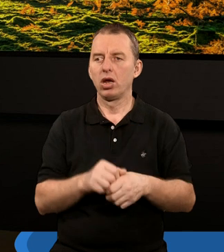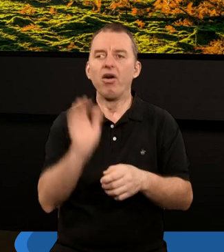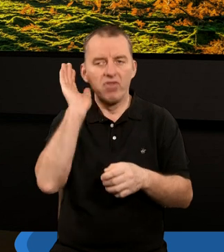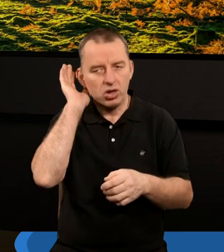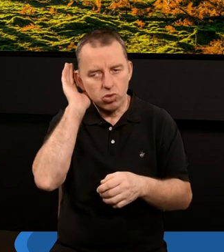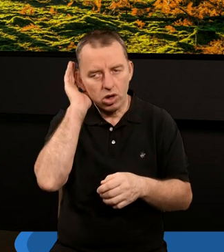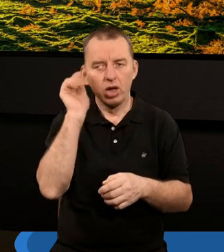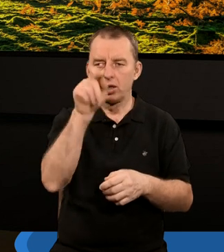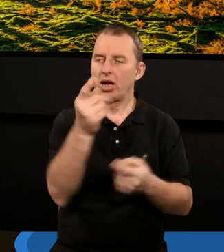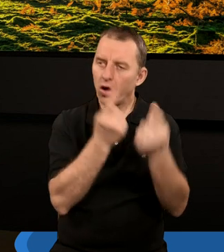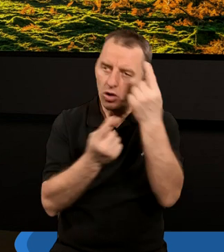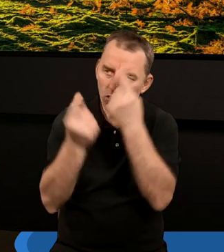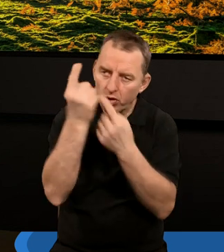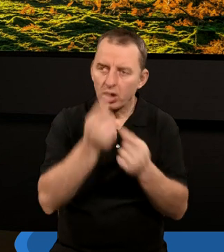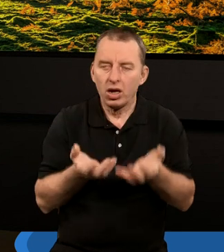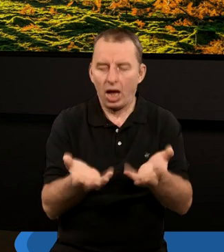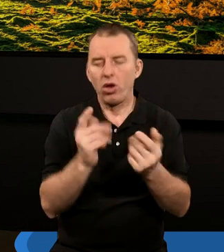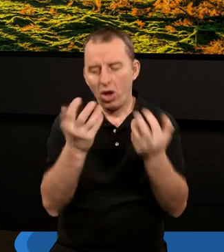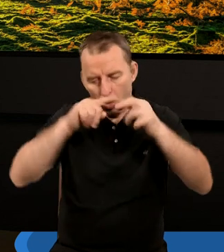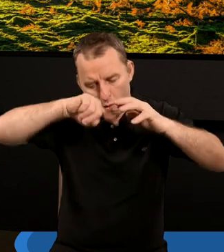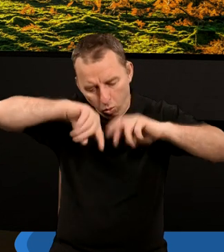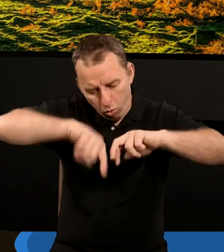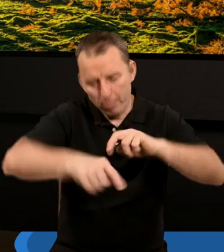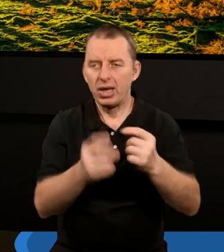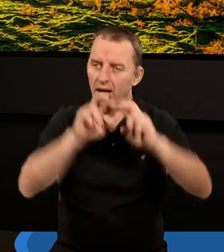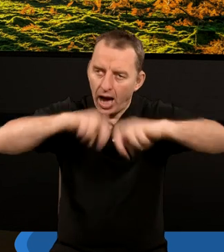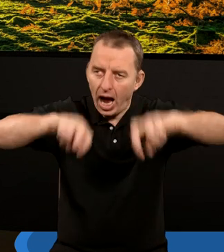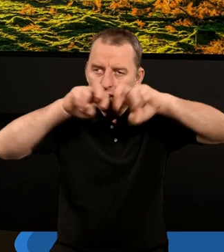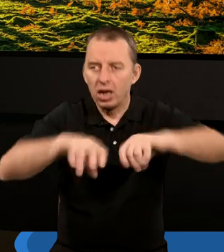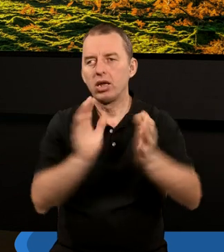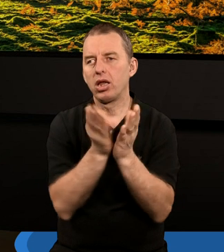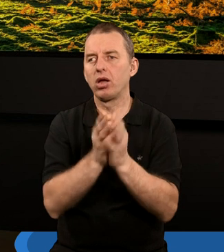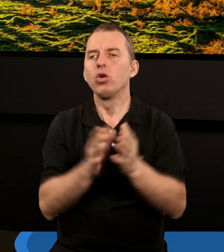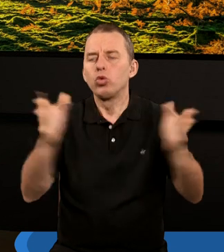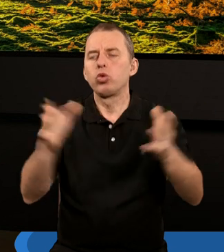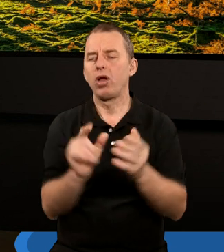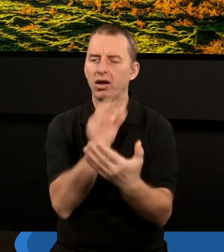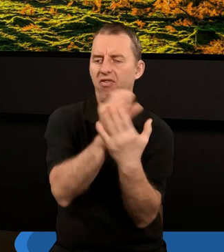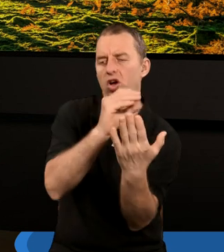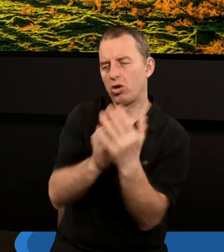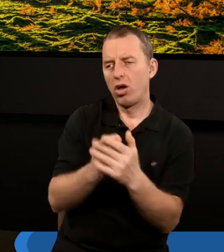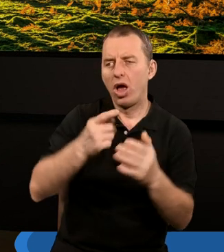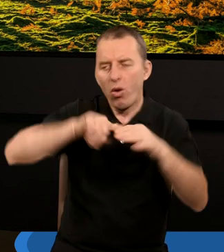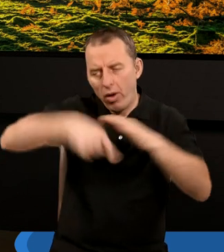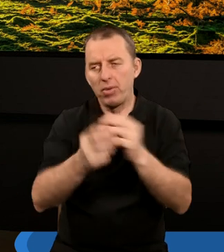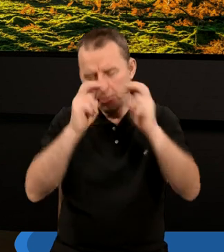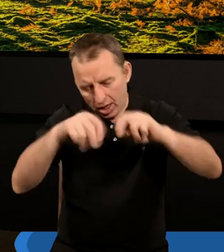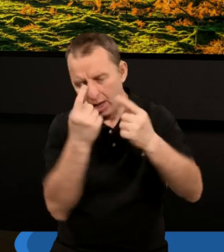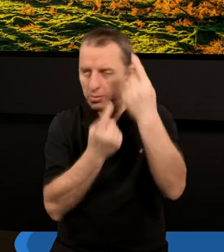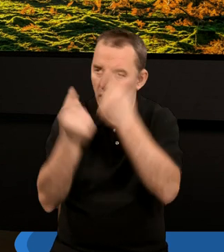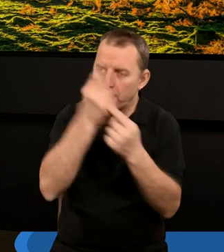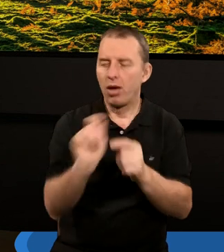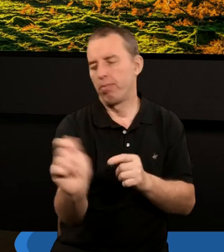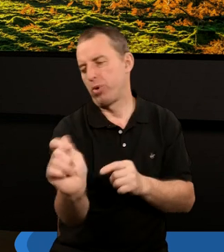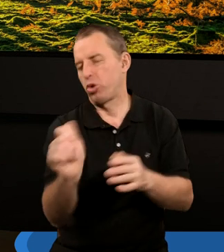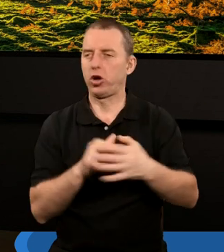wysłuchali tego rozważania, zachęcam, żeby głębiej analizować te treści. Jest tu dużo wątków, które warto głębiej przeanalizować, przemyśleć,